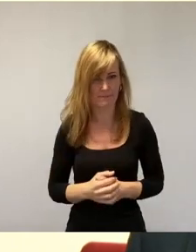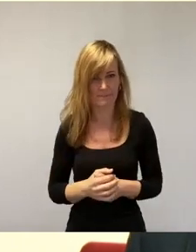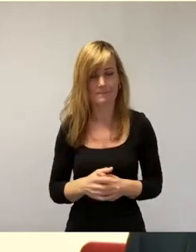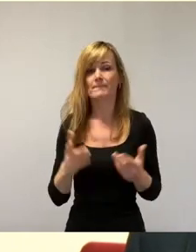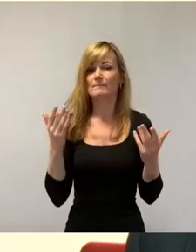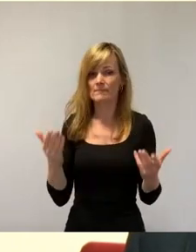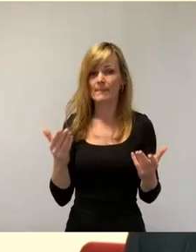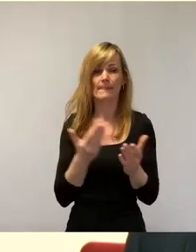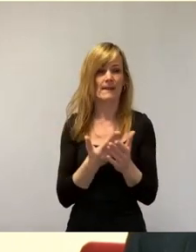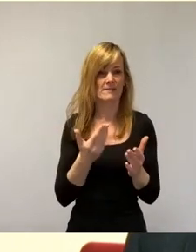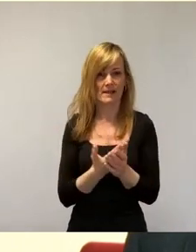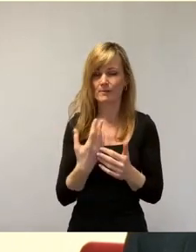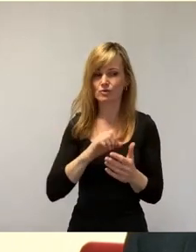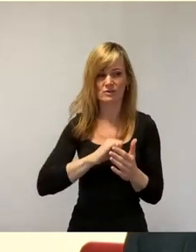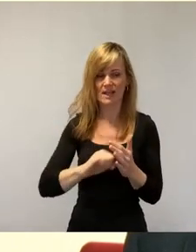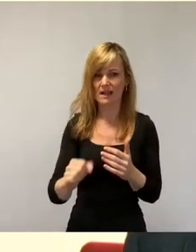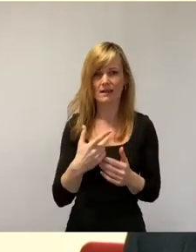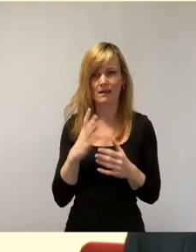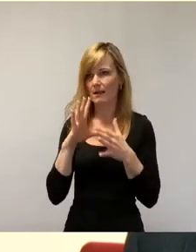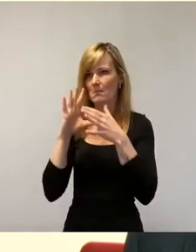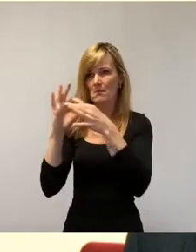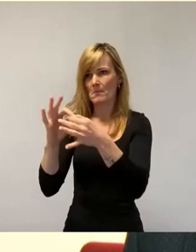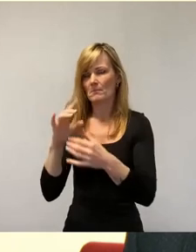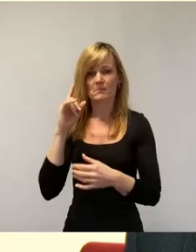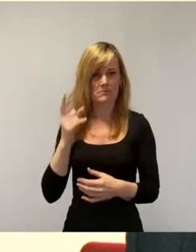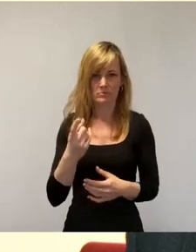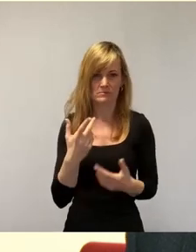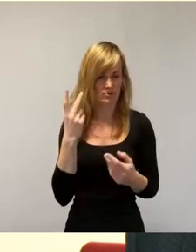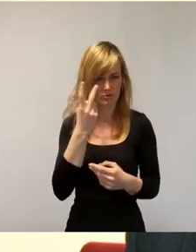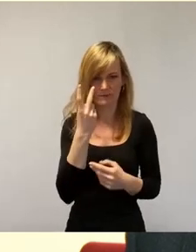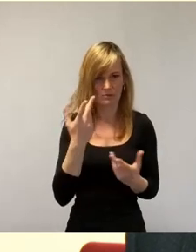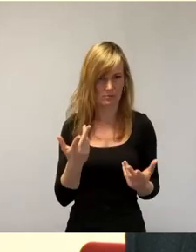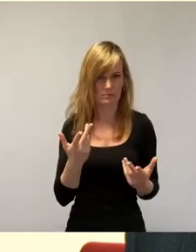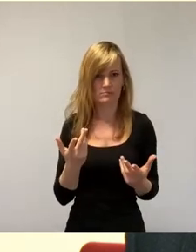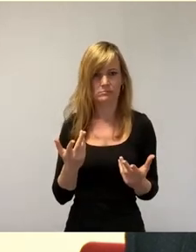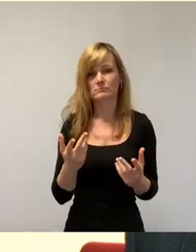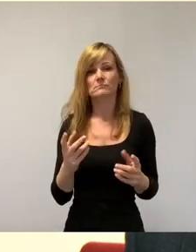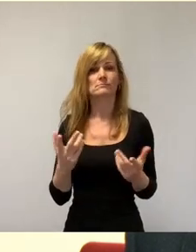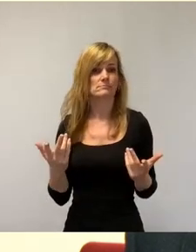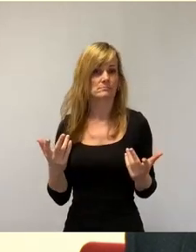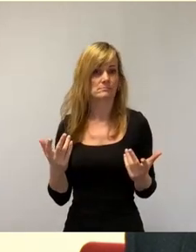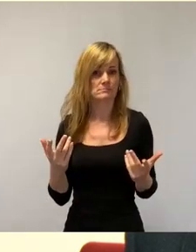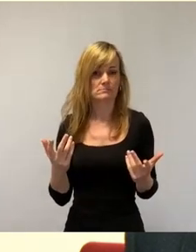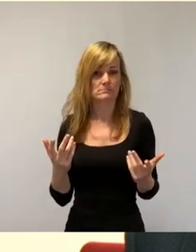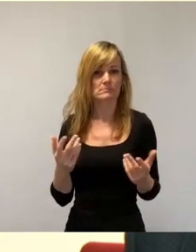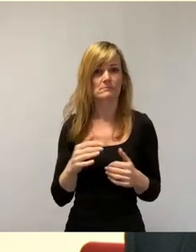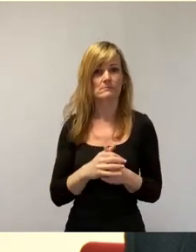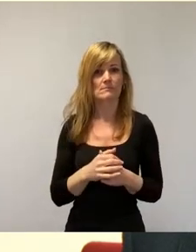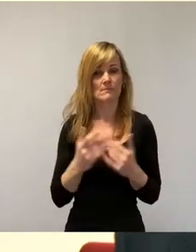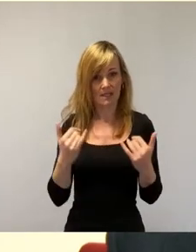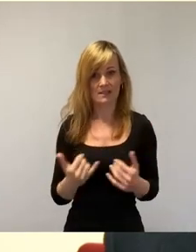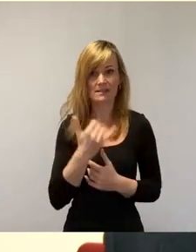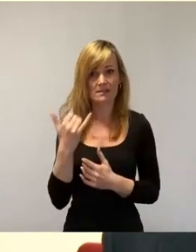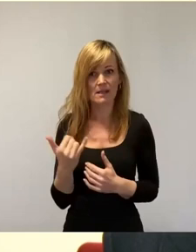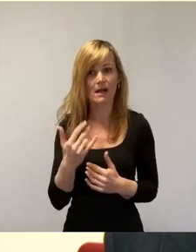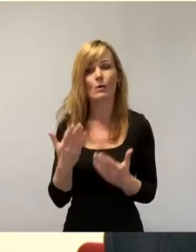schnell im Windhundverfahren unterwegs. und werden dann im Laufe diesen Jahres oder